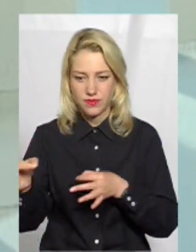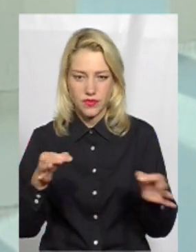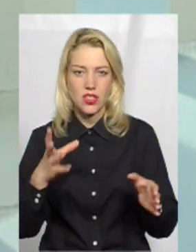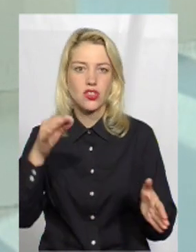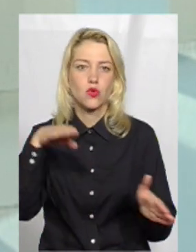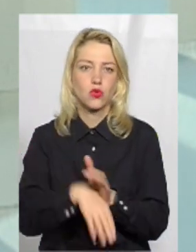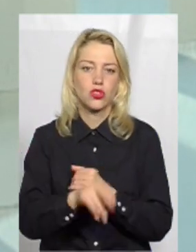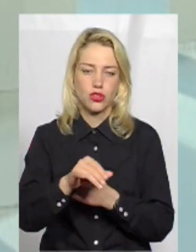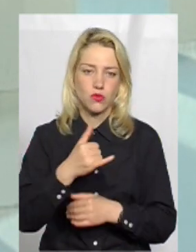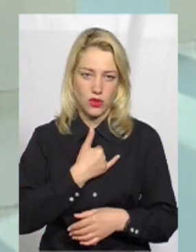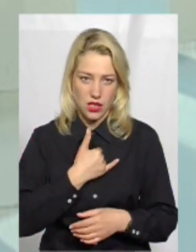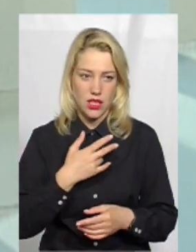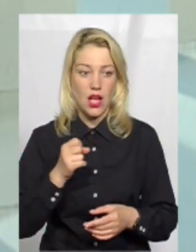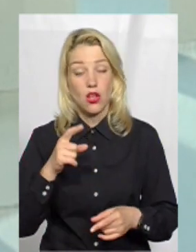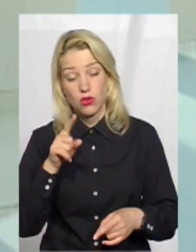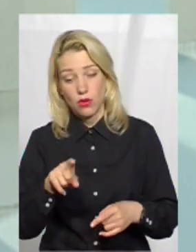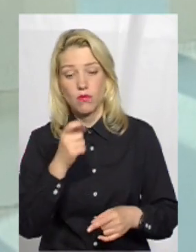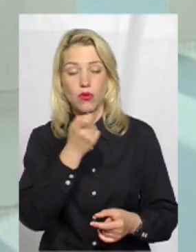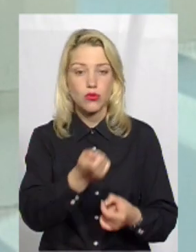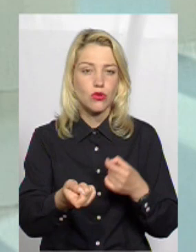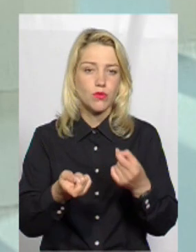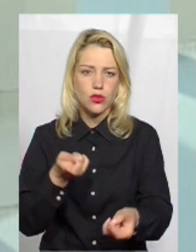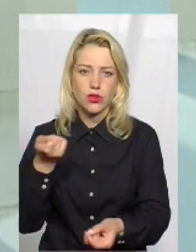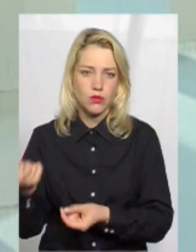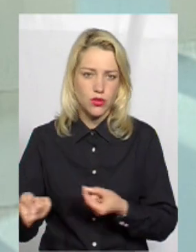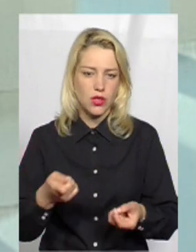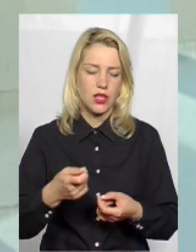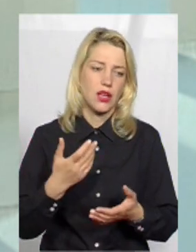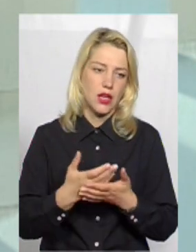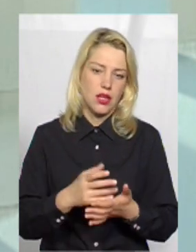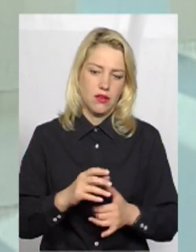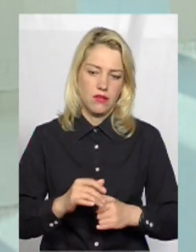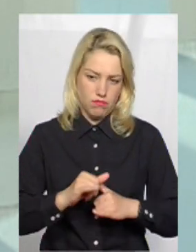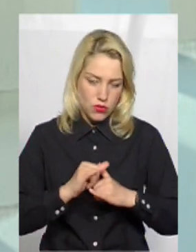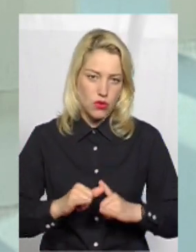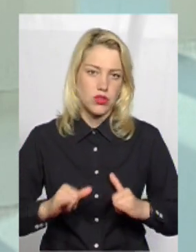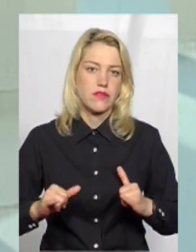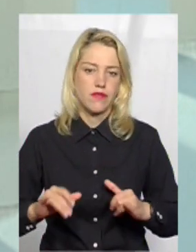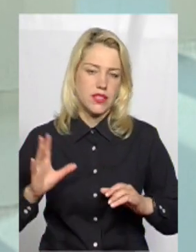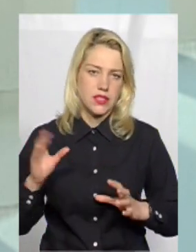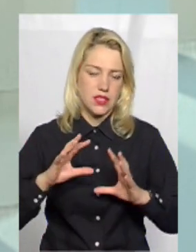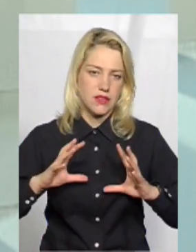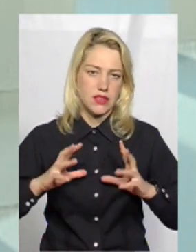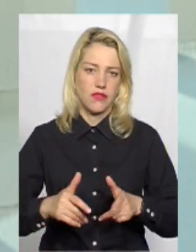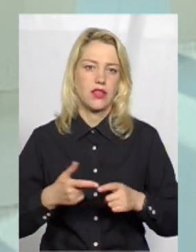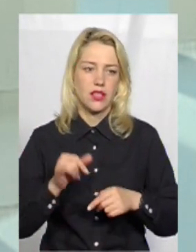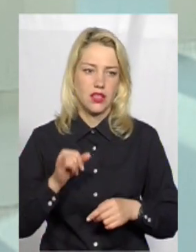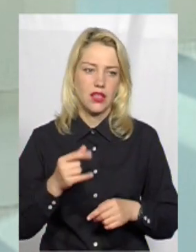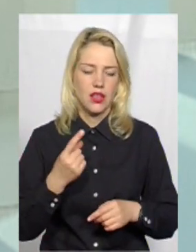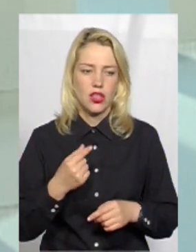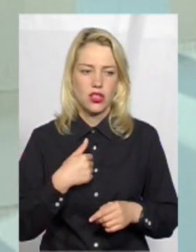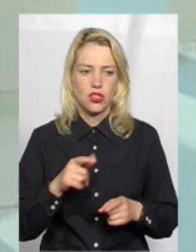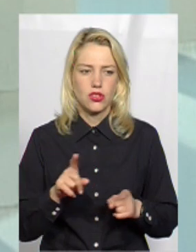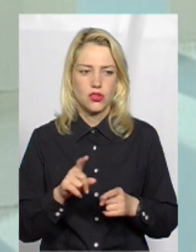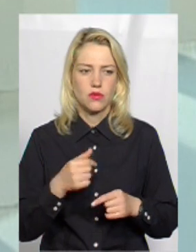десь він скрізь по світу розвивається. Єдине, що в жодній країні самі бідні, навіть